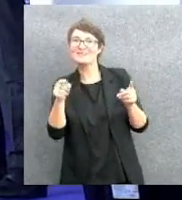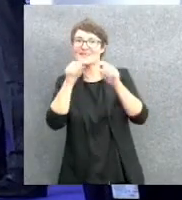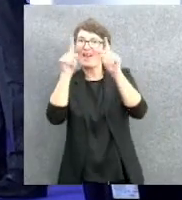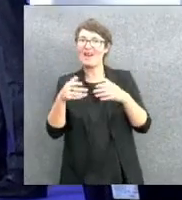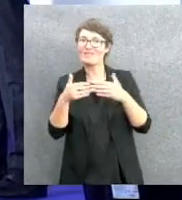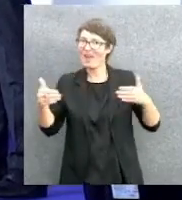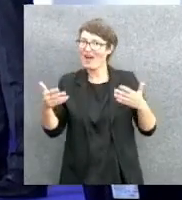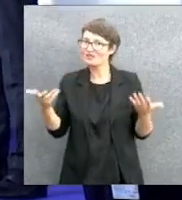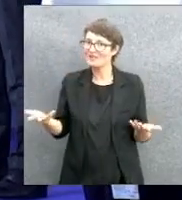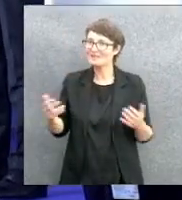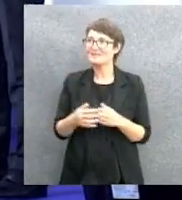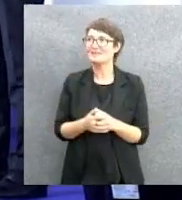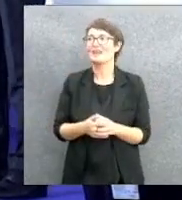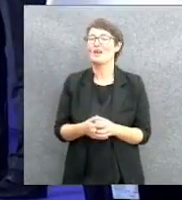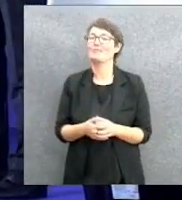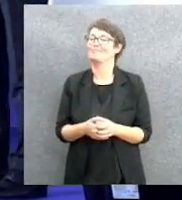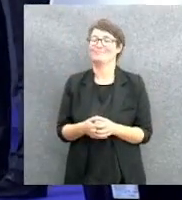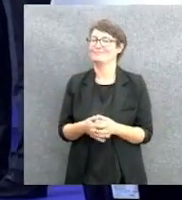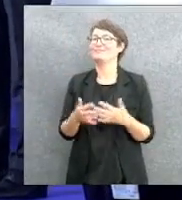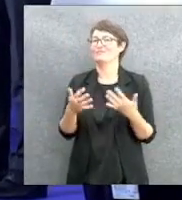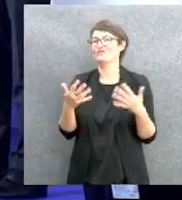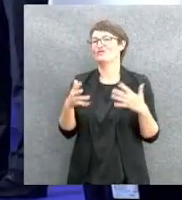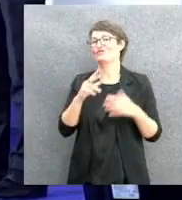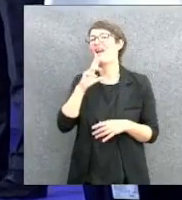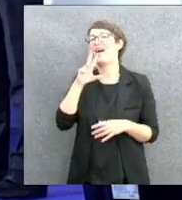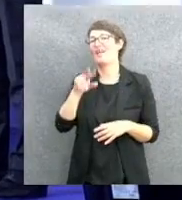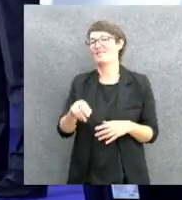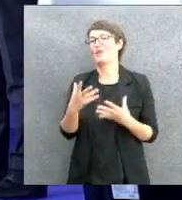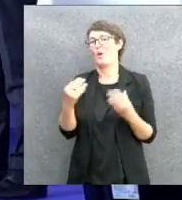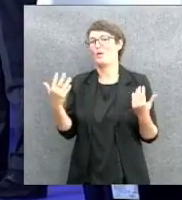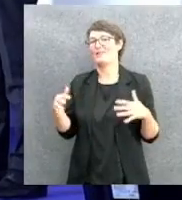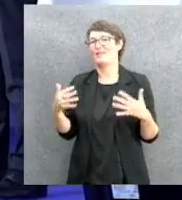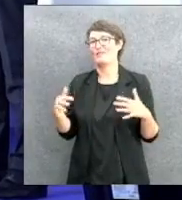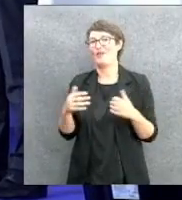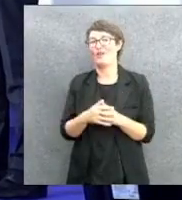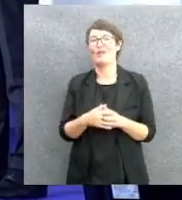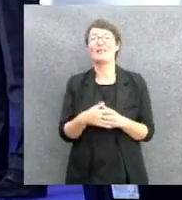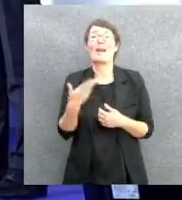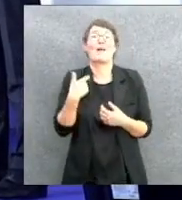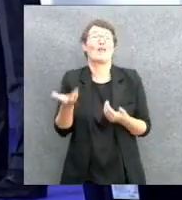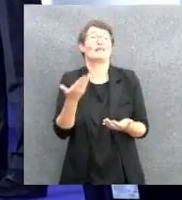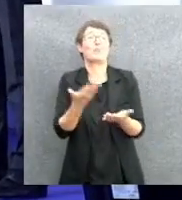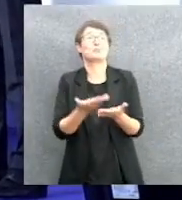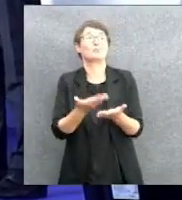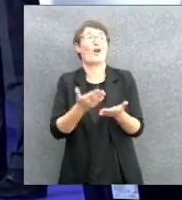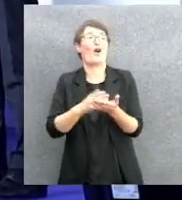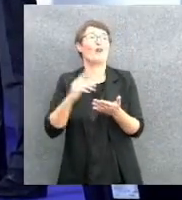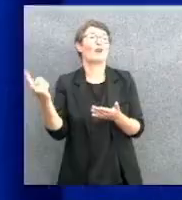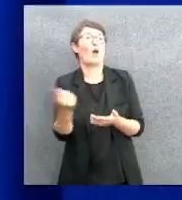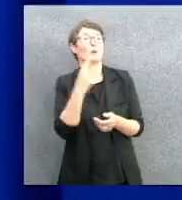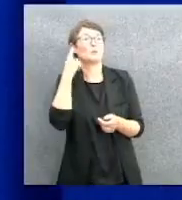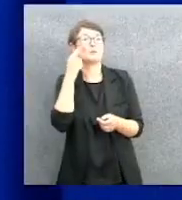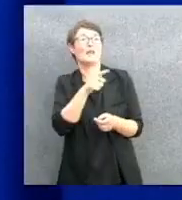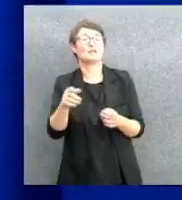Si l'ha già detto, più volte. Ma così c'è la prova davanti a tutti. Davanti a tutti. Ma